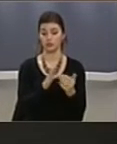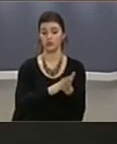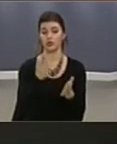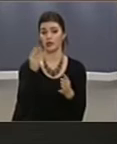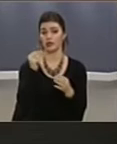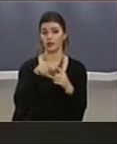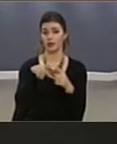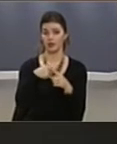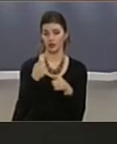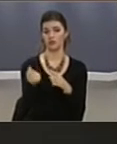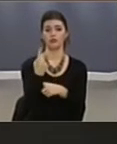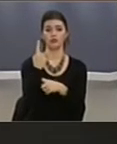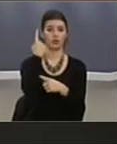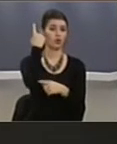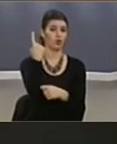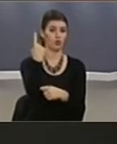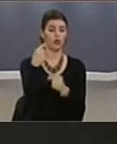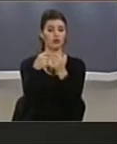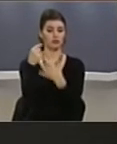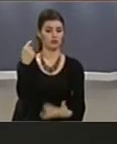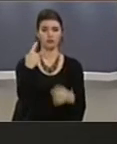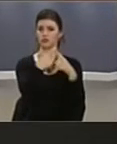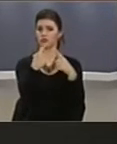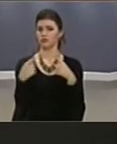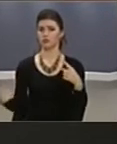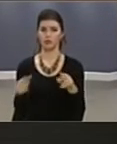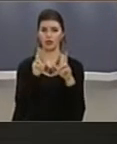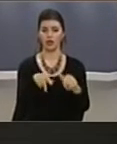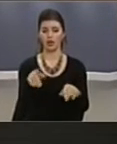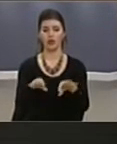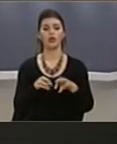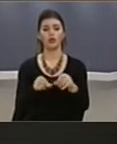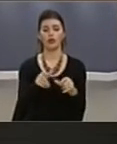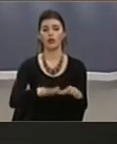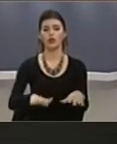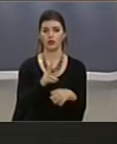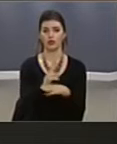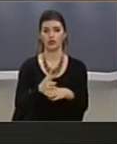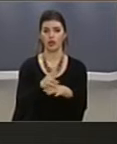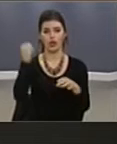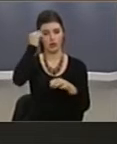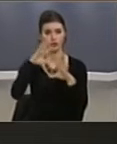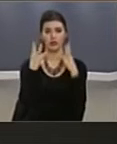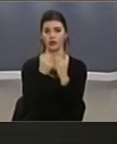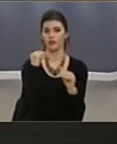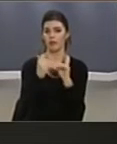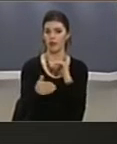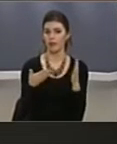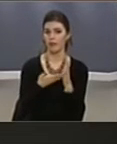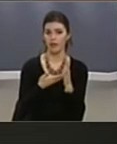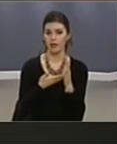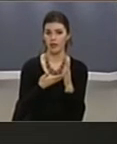kësë është një ndërtrekuësit se si prënsia publike, e cila është e mirë të gjithë taksa paguësve të Republikës e Kosovës,